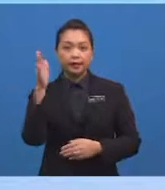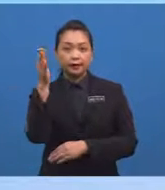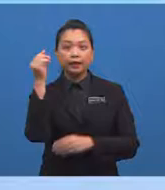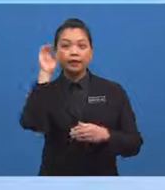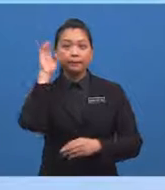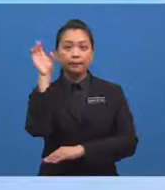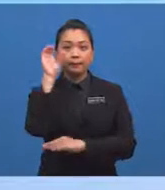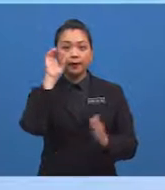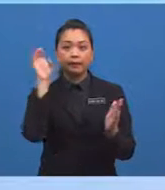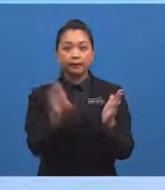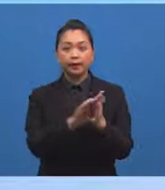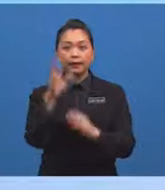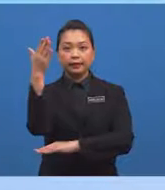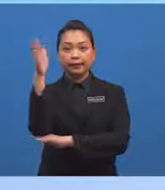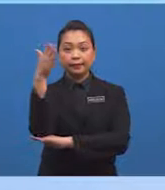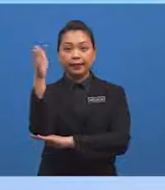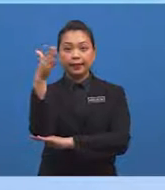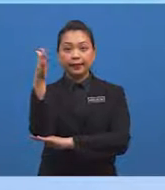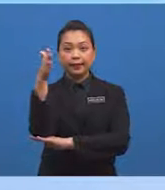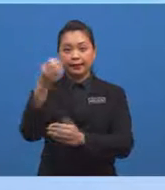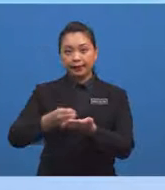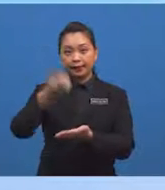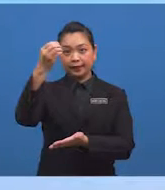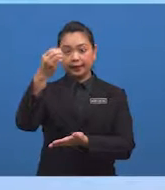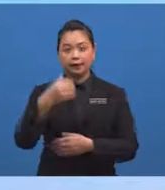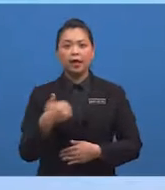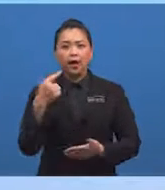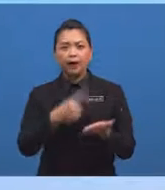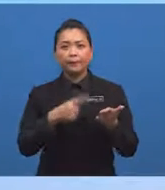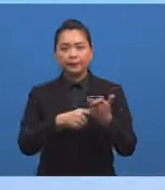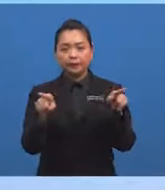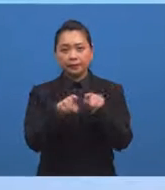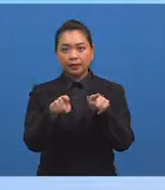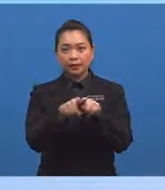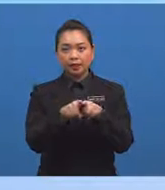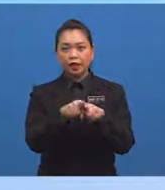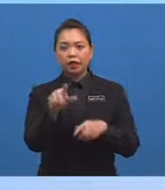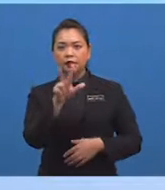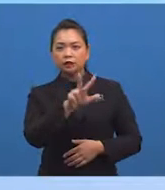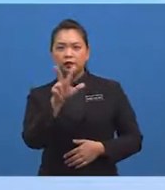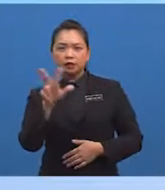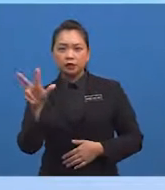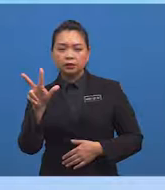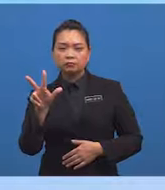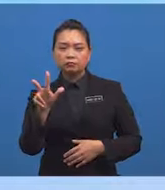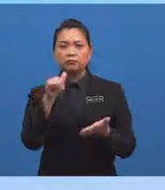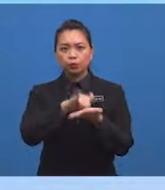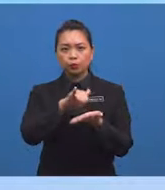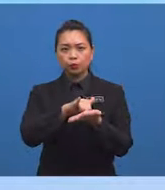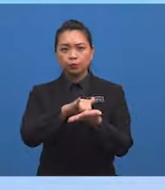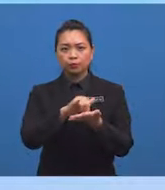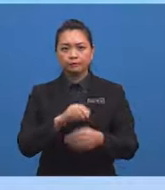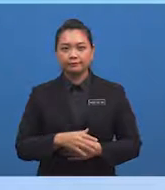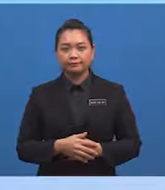bendera Perhatikan persamaan pada ketiga-tiga tiang bendera ini